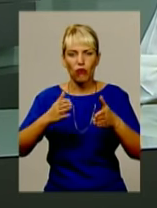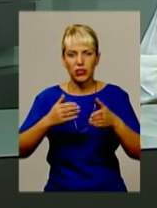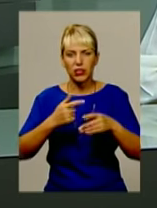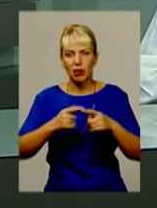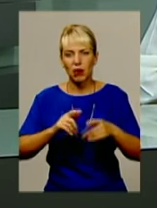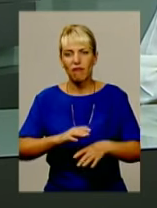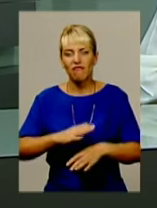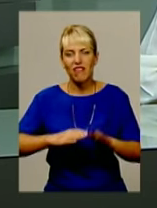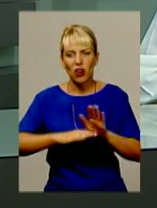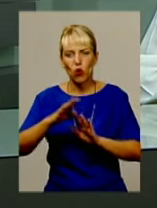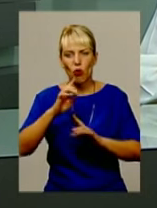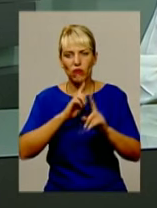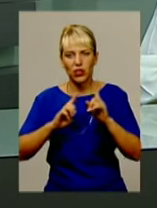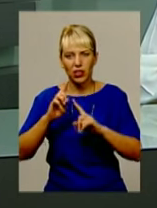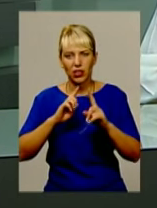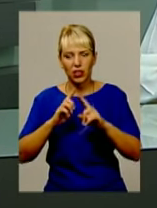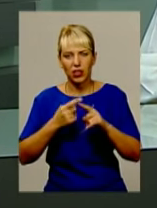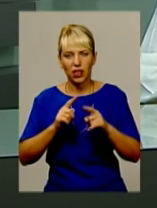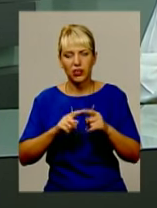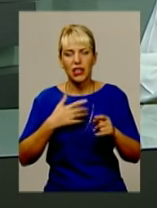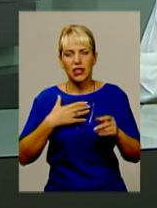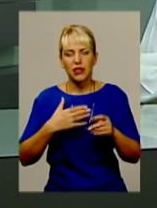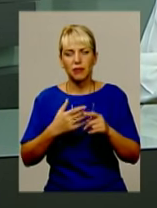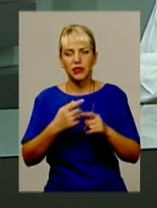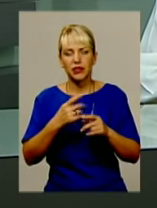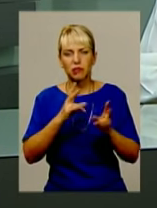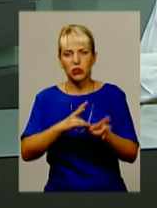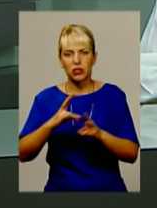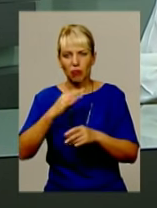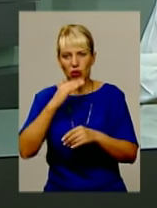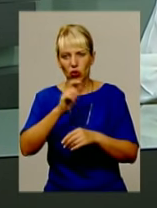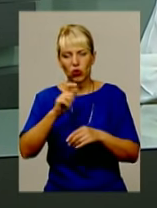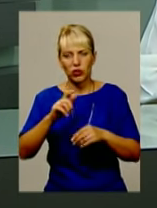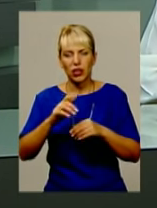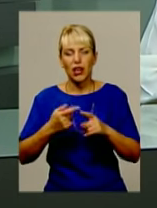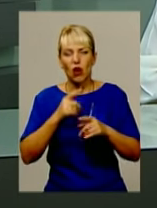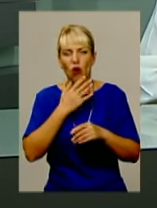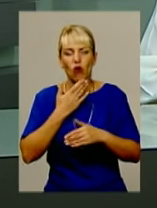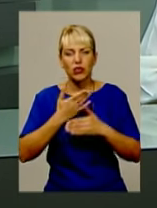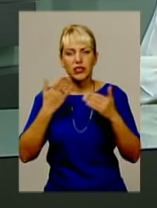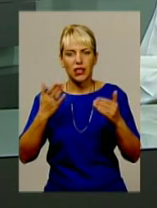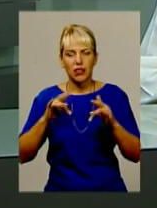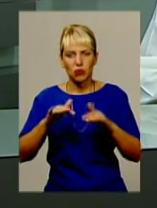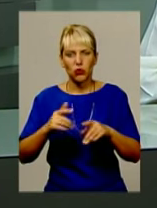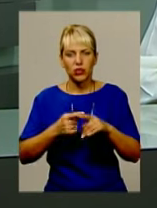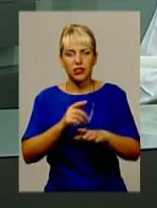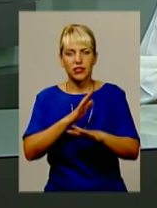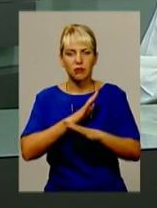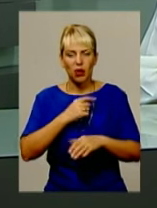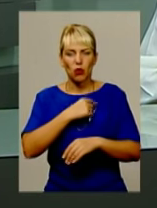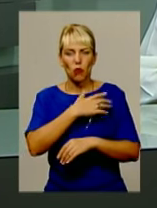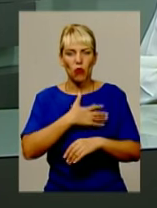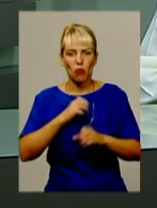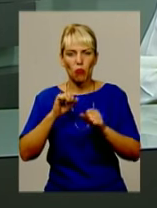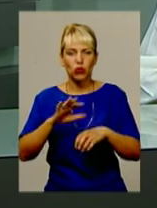бійців, які повернулися з АТО, і два журналісти з Франції. Останні події під стінами Верховної Ради – смерть і поранення – цілком, ймовірно,